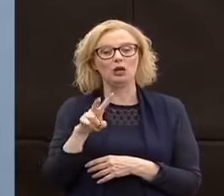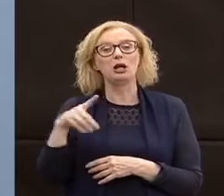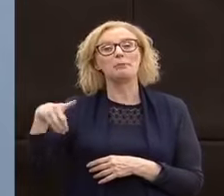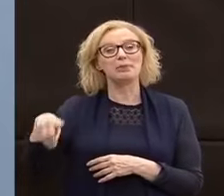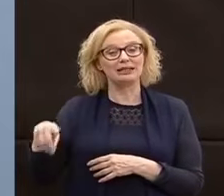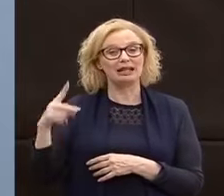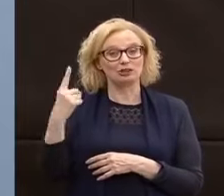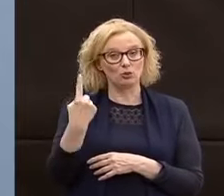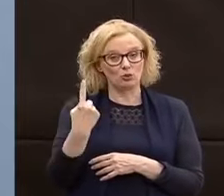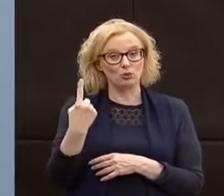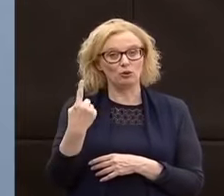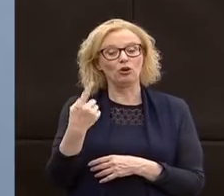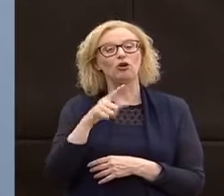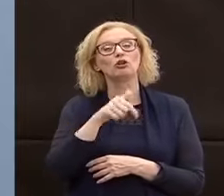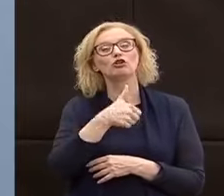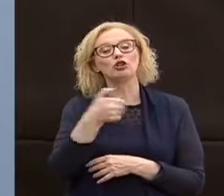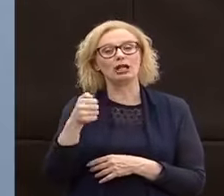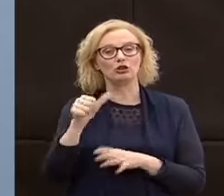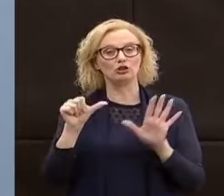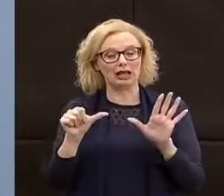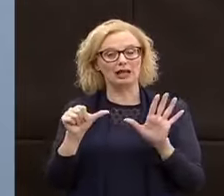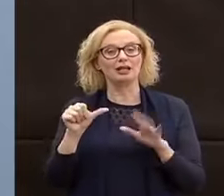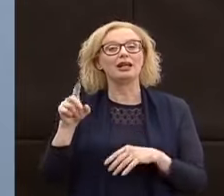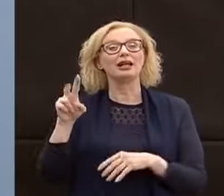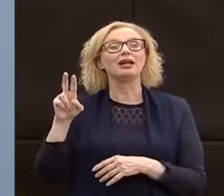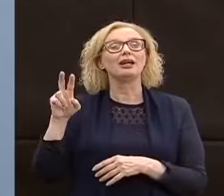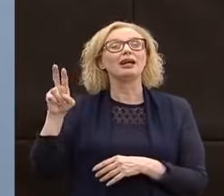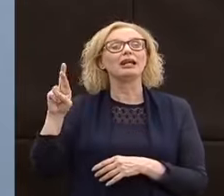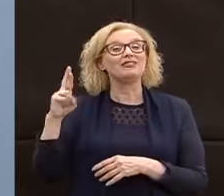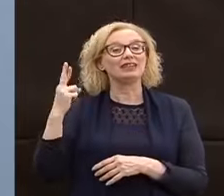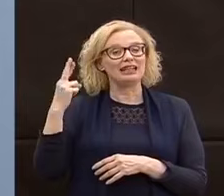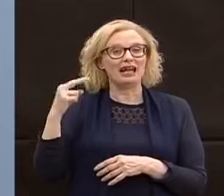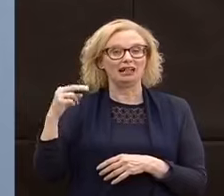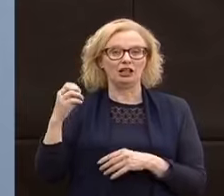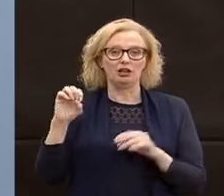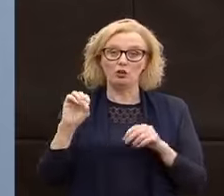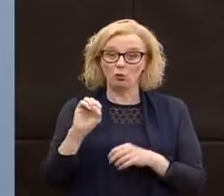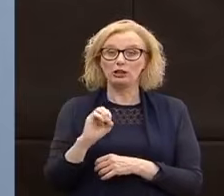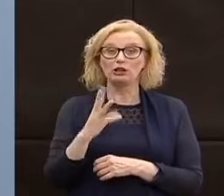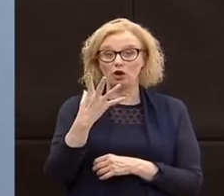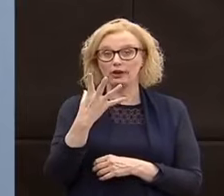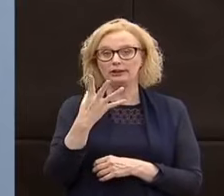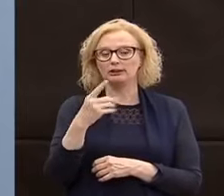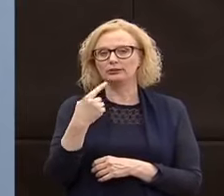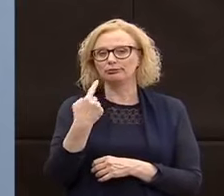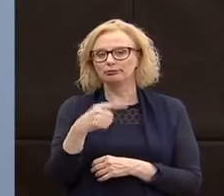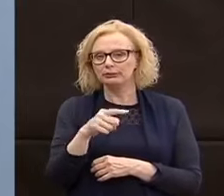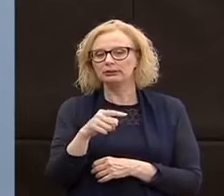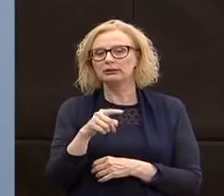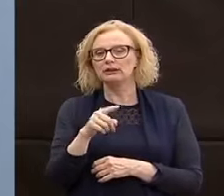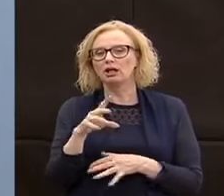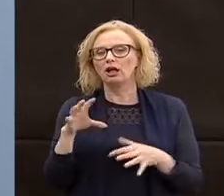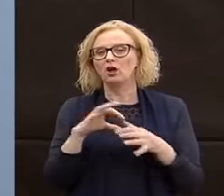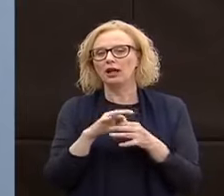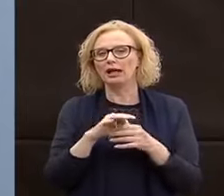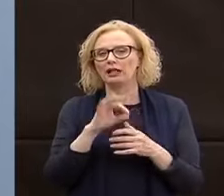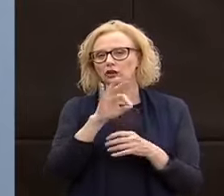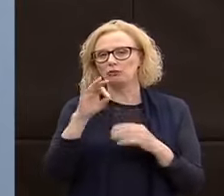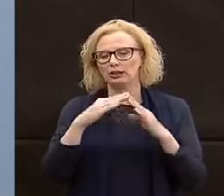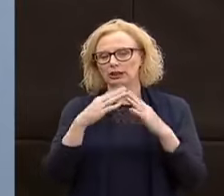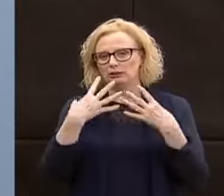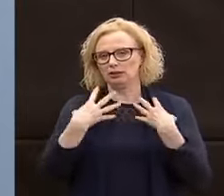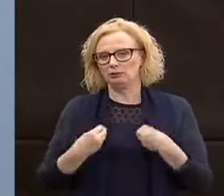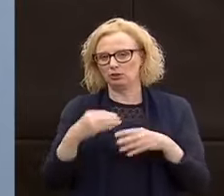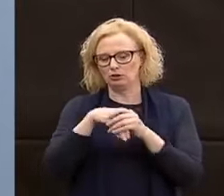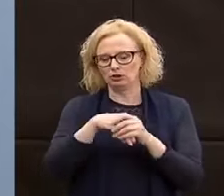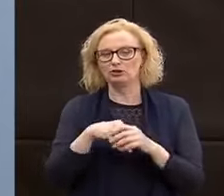a Predazzo uno che porta a 106, a Riva del Garda 14, anche qui è un caso specifico di tamponi all'interno dell'RSA